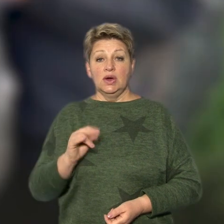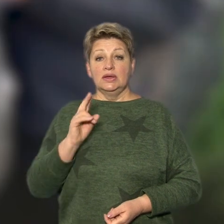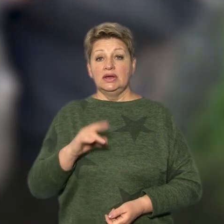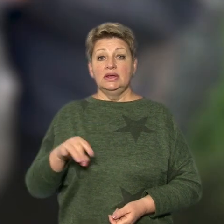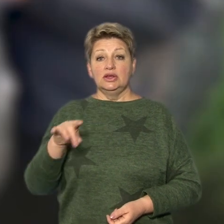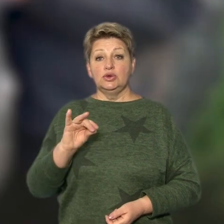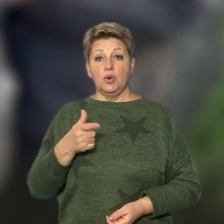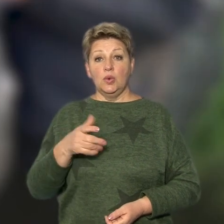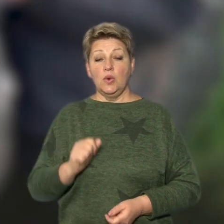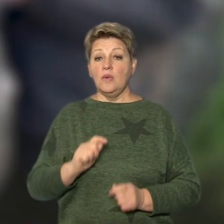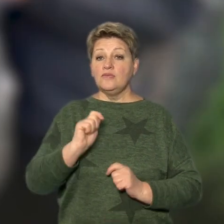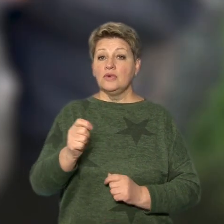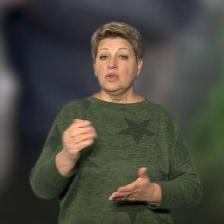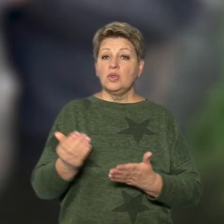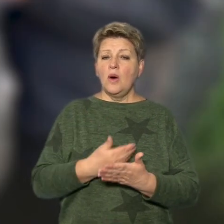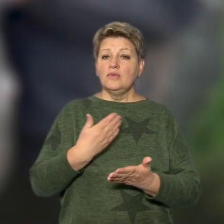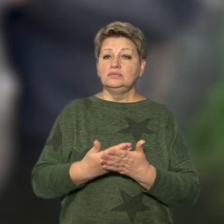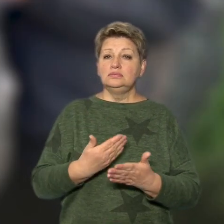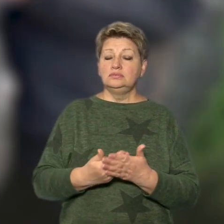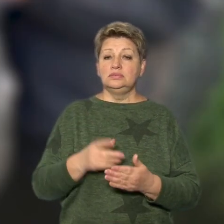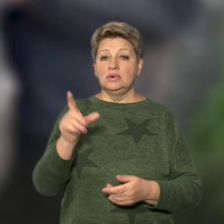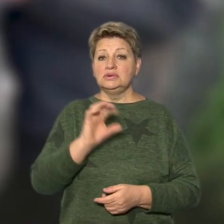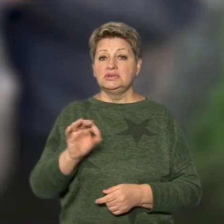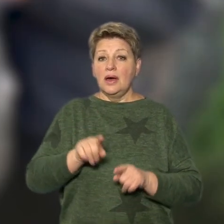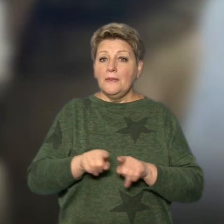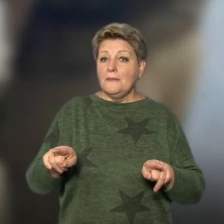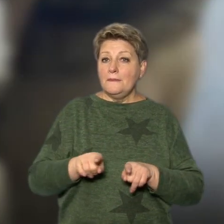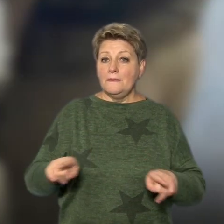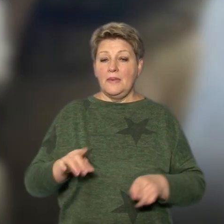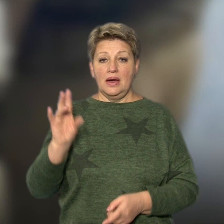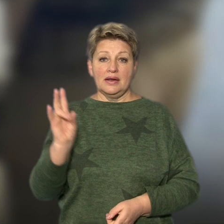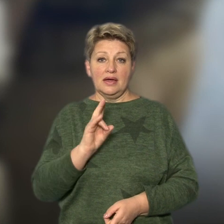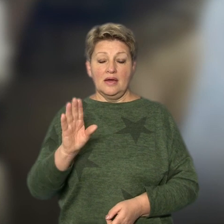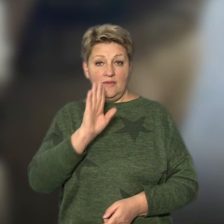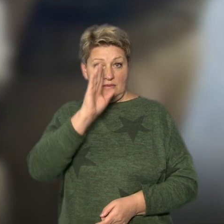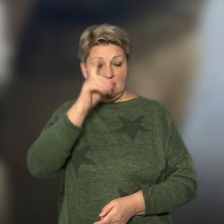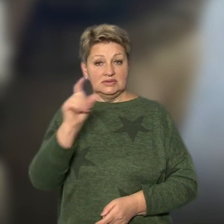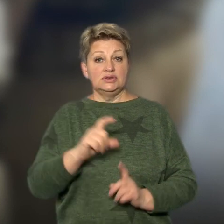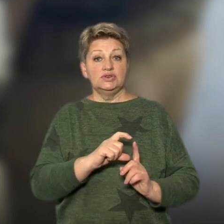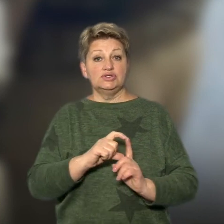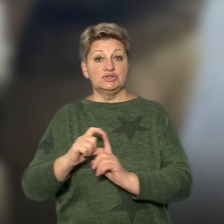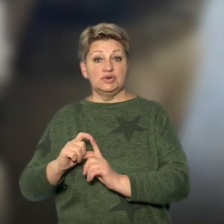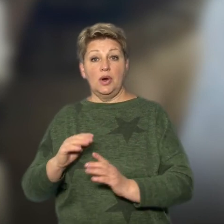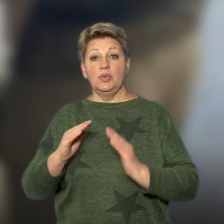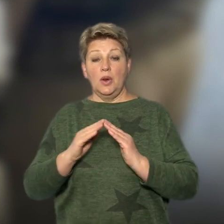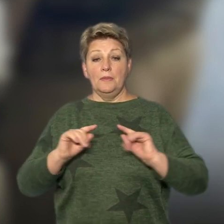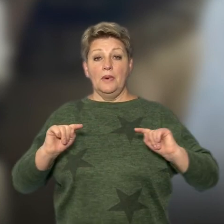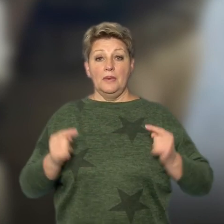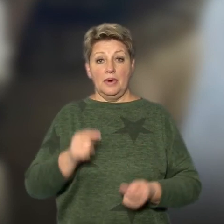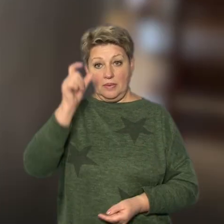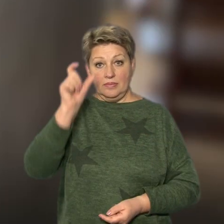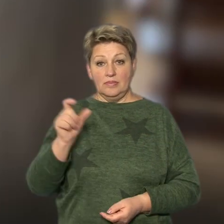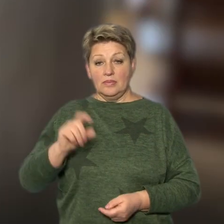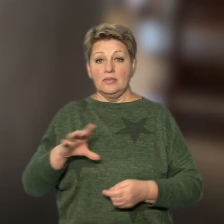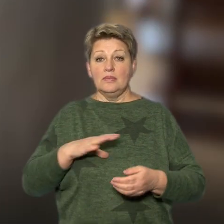митрополиту вручили нову підозру щодо розпалювання релігійної ворожнечі. За її словами, перебуваючи під домашнім арештом, чоловік